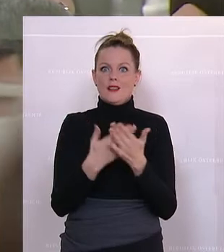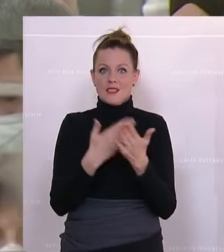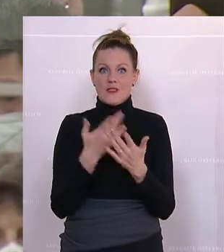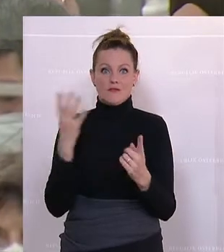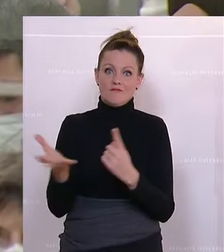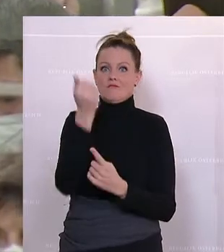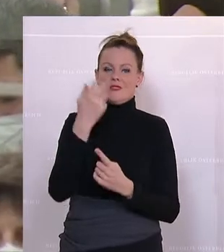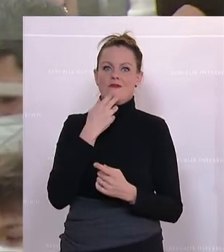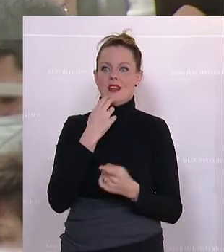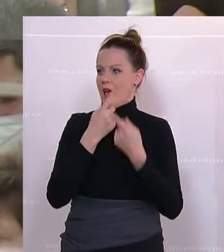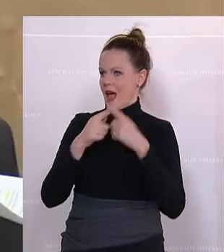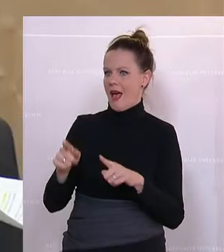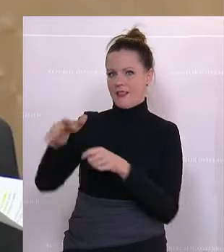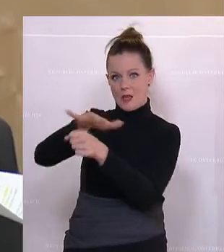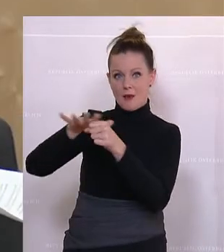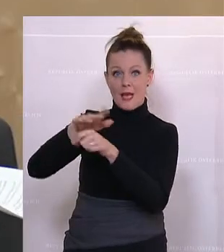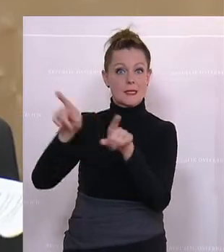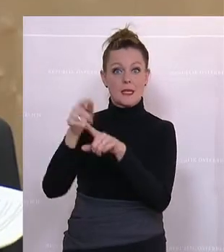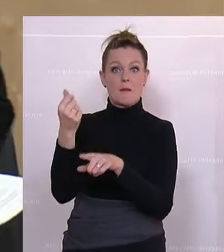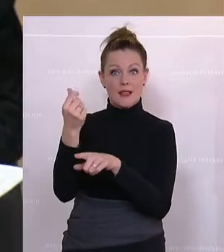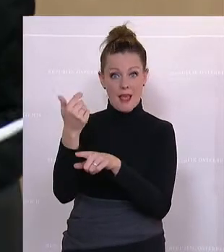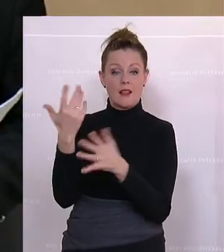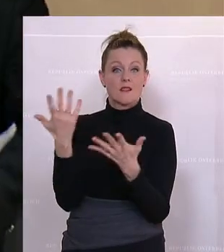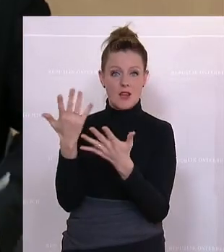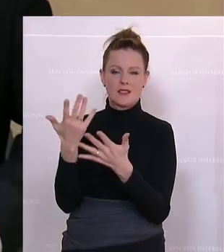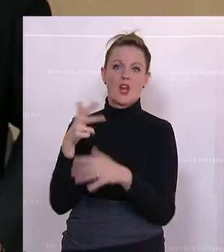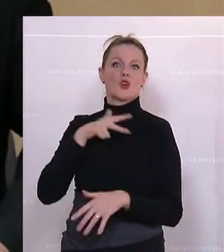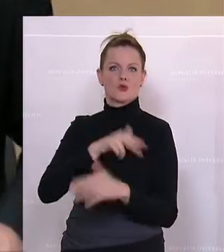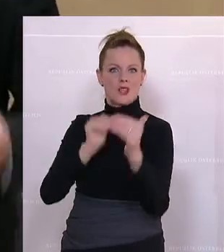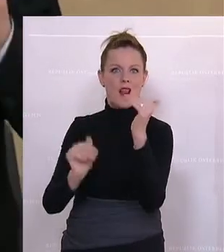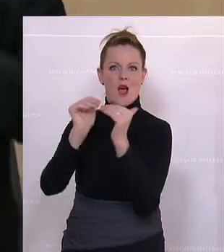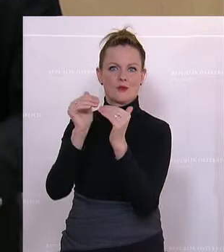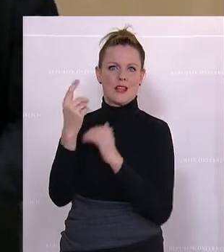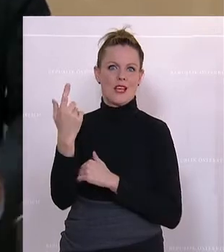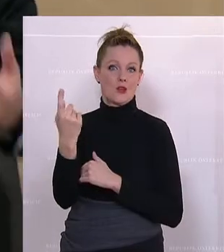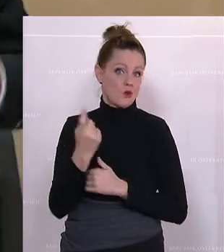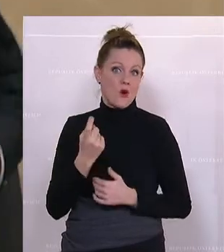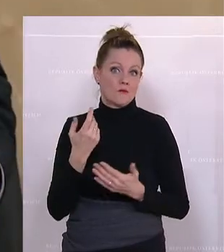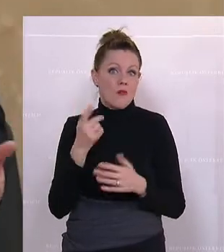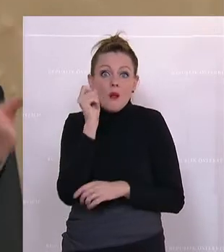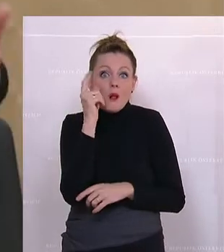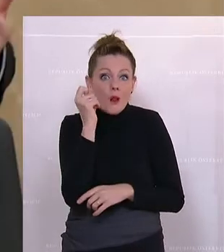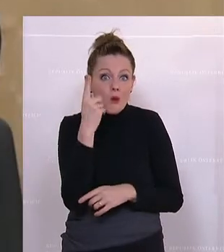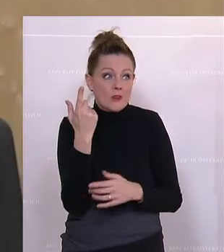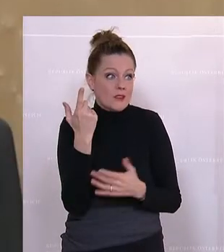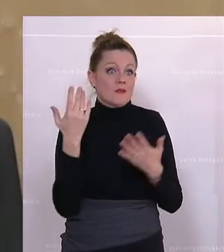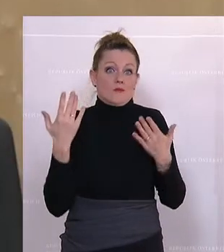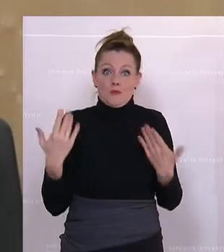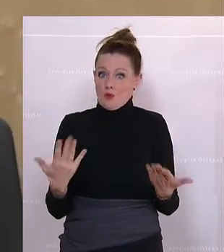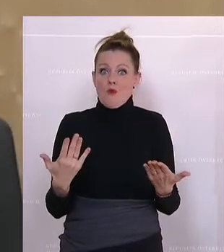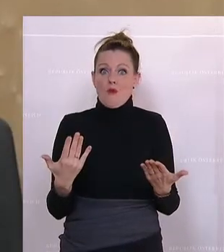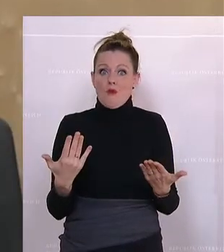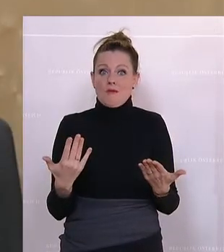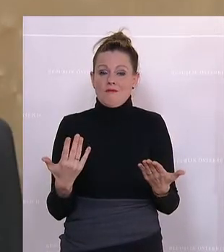an einer anderen Stelle, aber mit dem gleichen Geld, kommt es zu dem sozialen Ausgleich. Das ist die Logik und Weise, die dem implementiert ist.